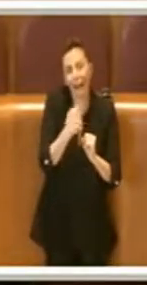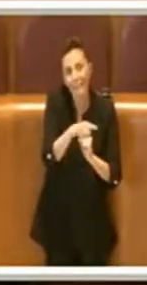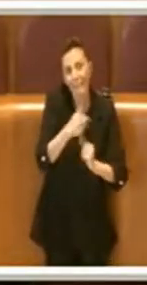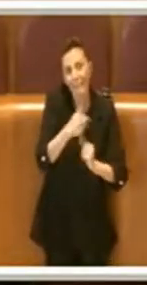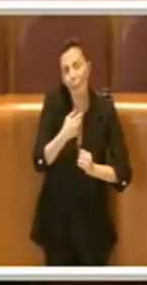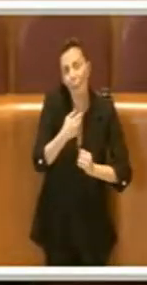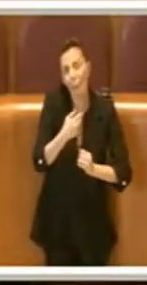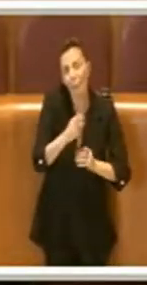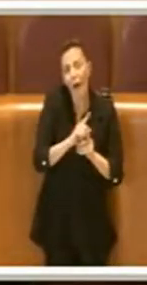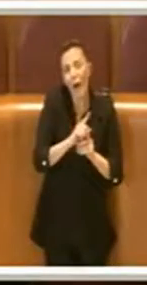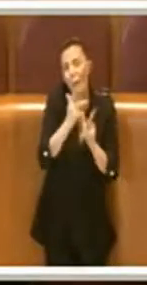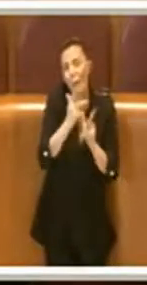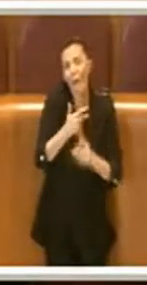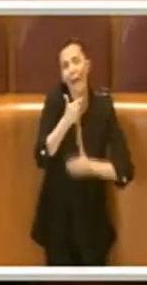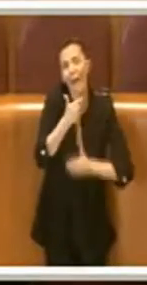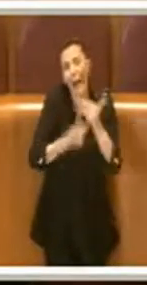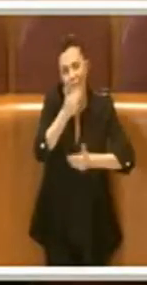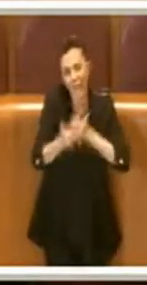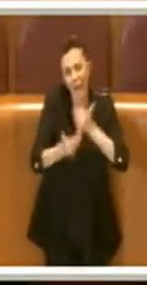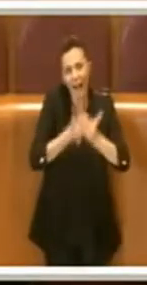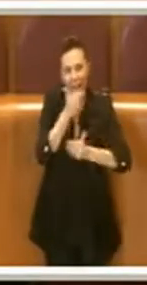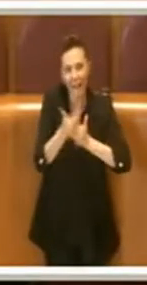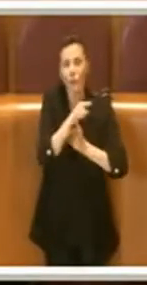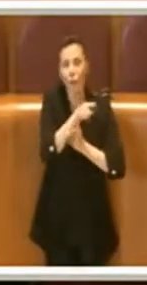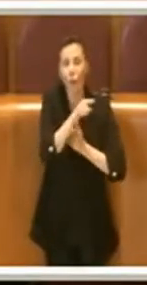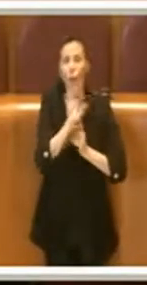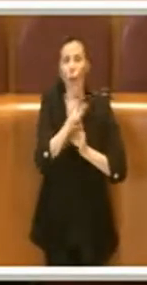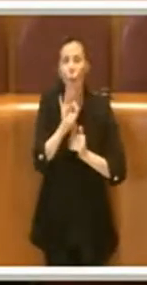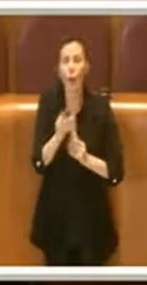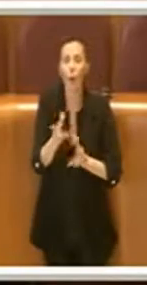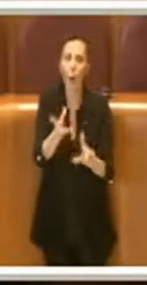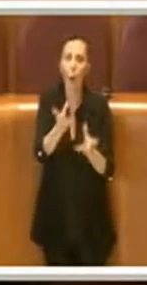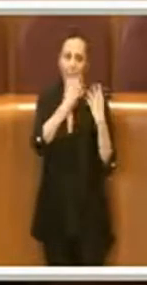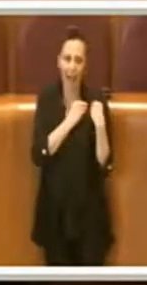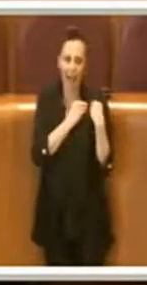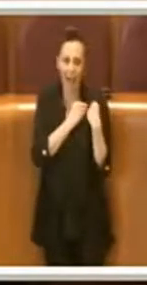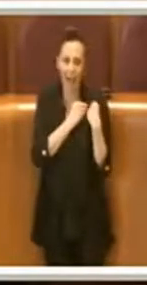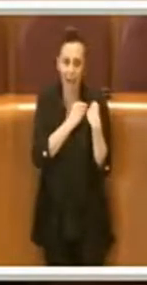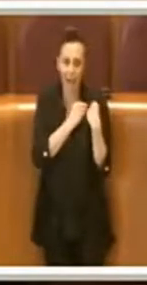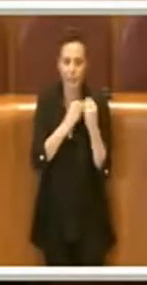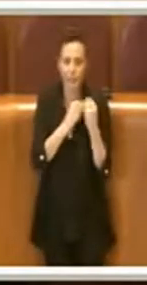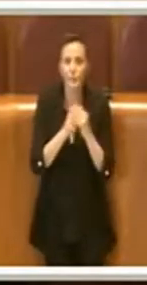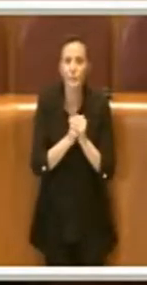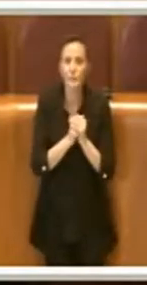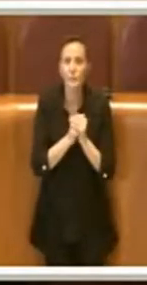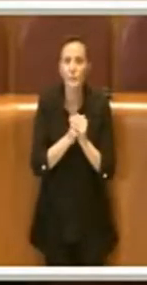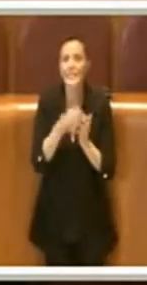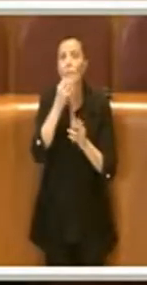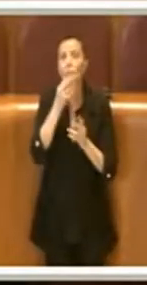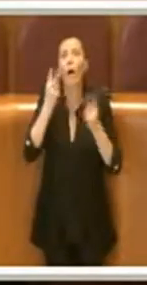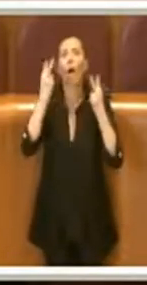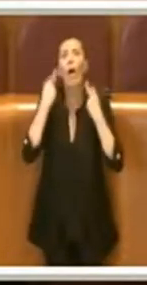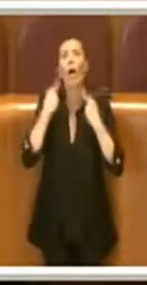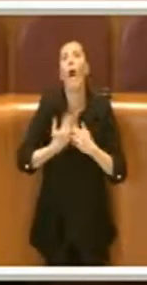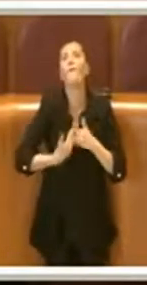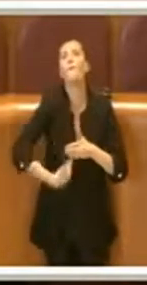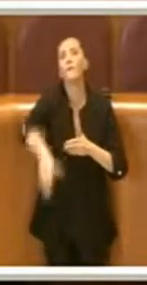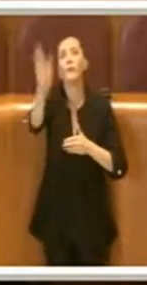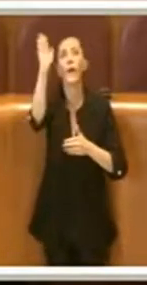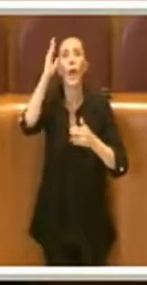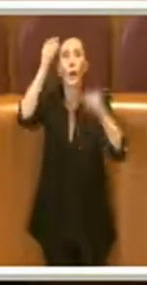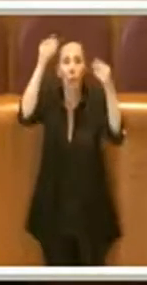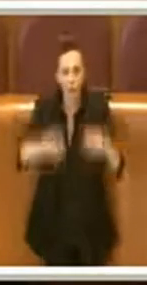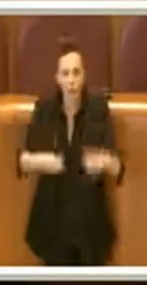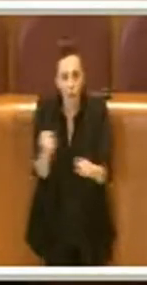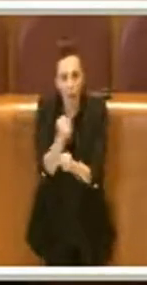Quindi non si sta chiedendo di continuare l'Aula Vitalan Durante su piattaforma, si sta chiedendo di